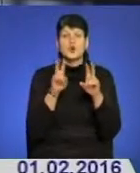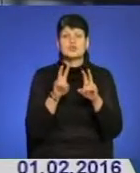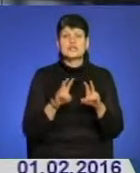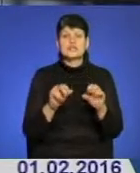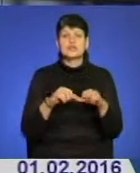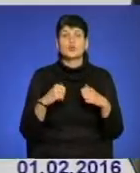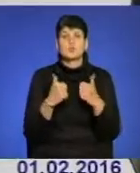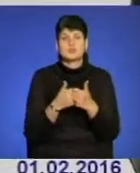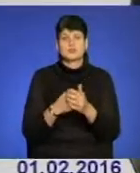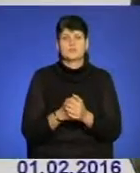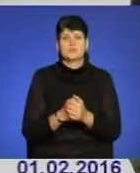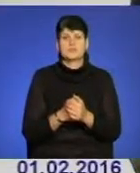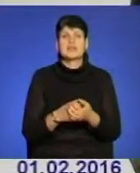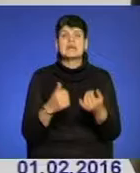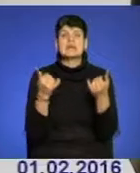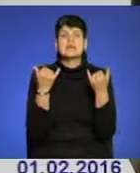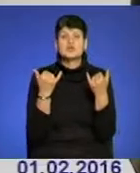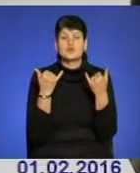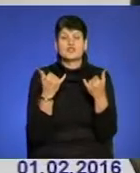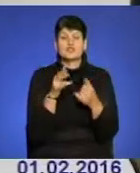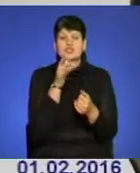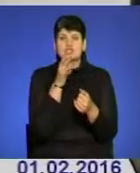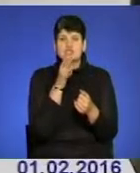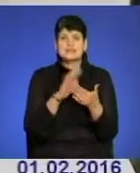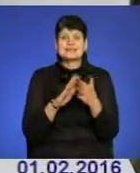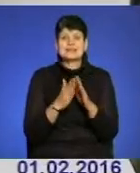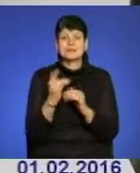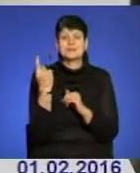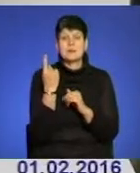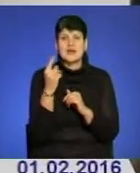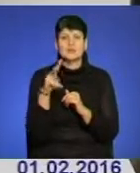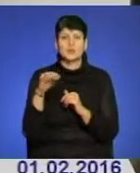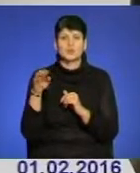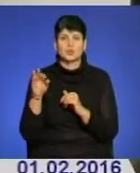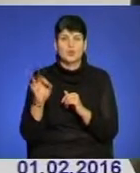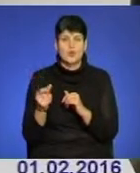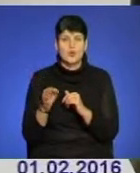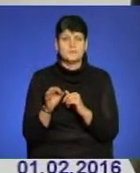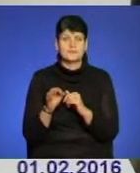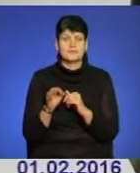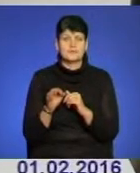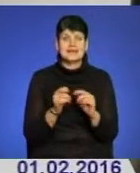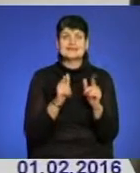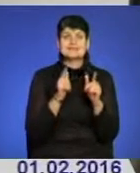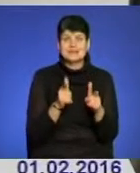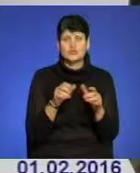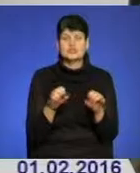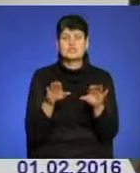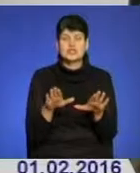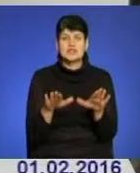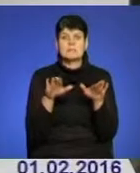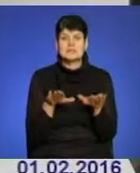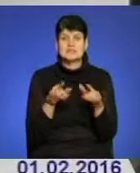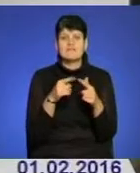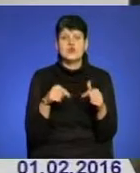комісією. На сьогоднішній час, станом на 1 лютого, згідно з рішеннями місцевих